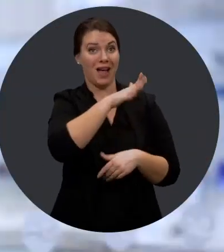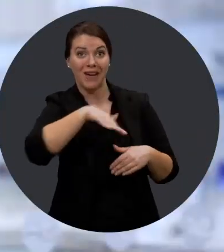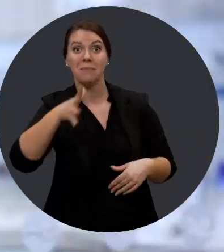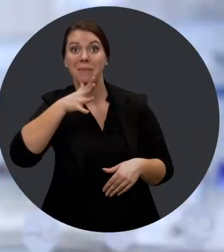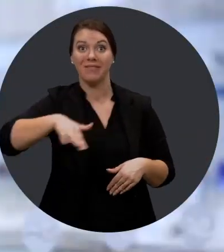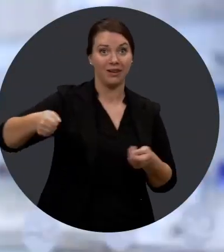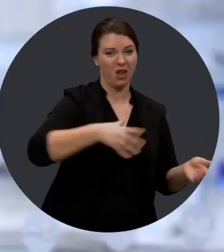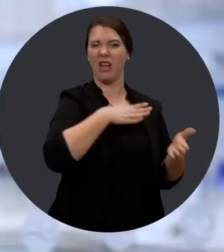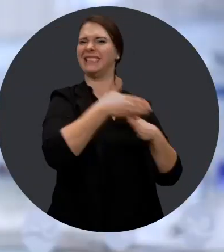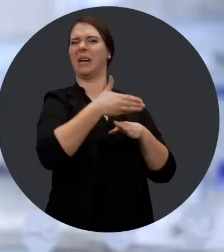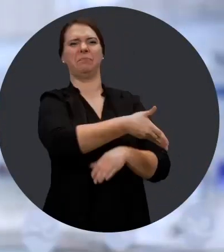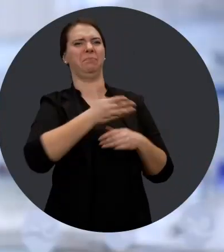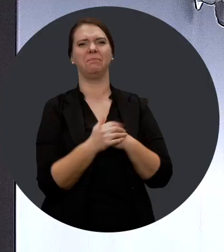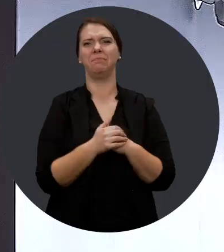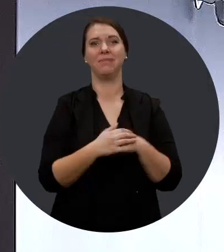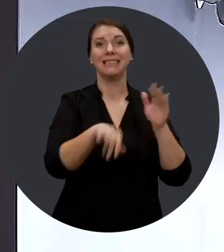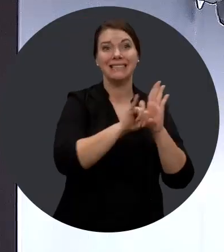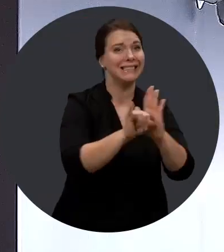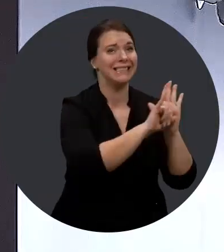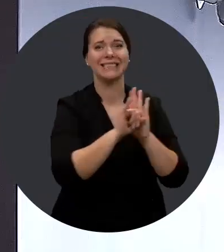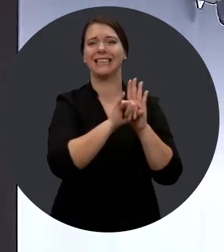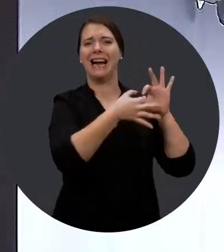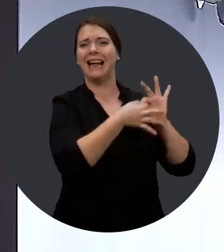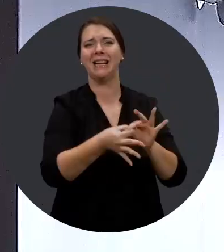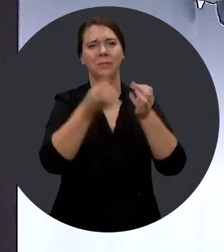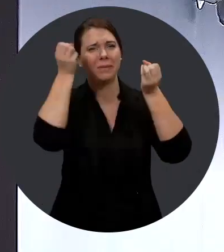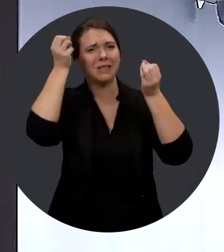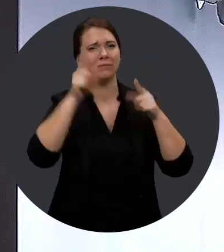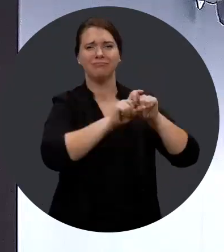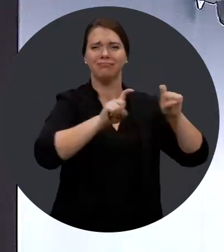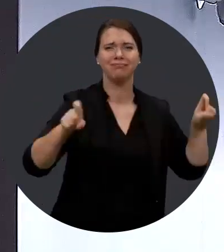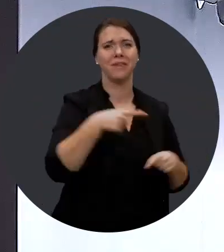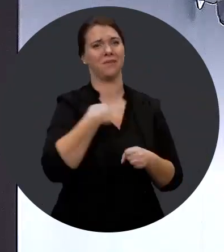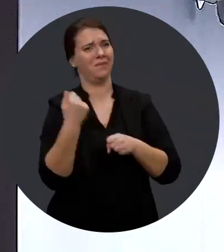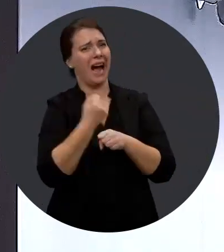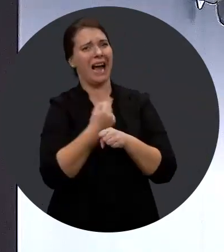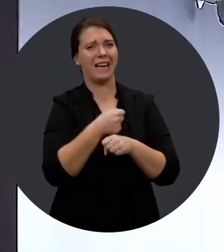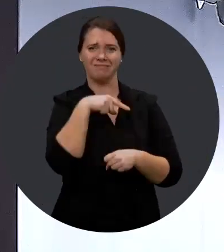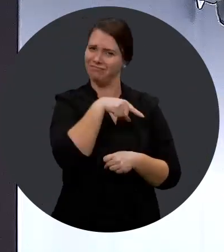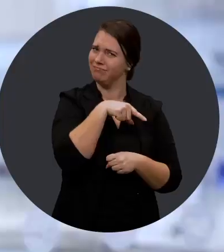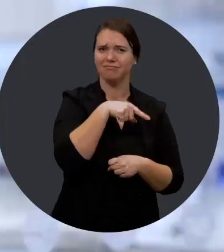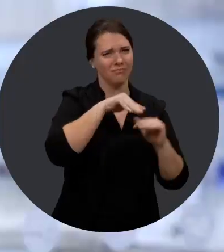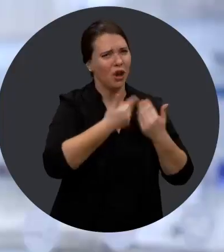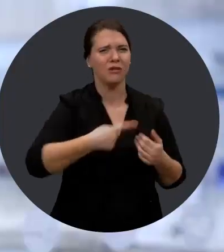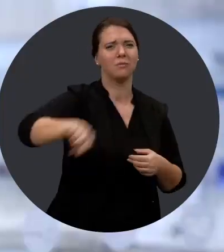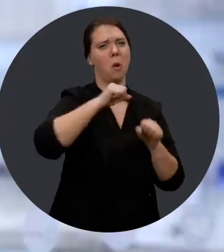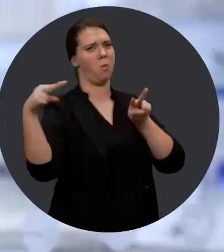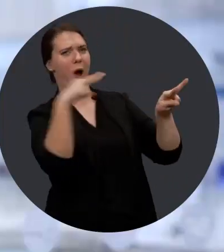la condition, une maman avec des enfants, c'est accessible. L'identification par rapport à notre lettrage, on a fait